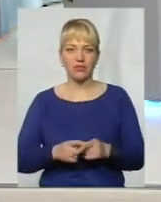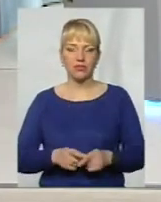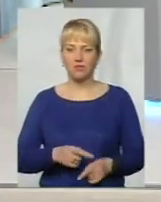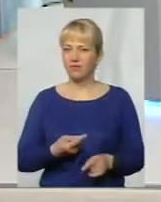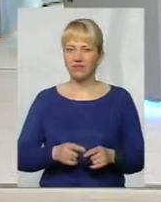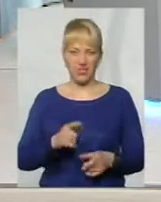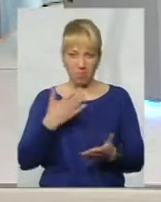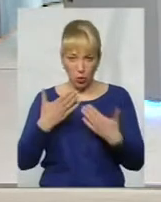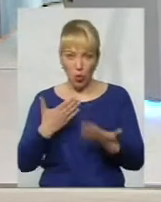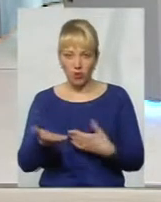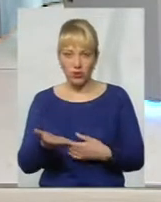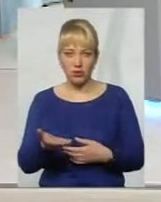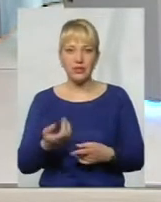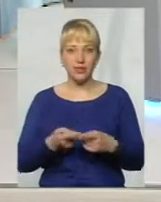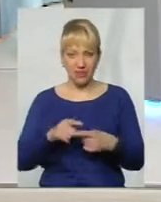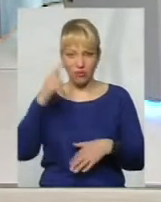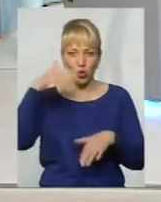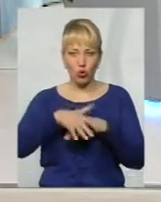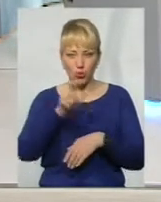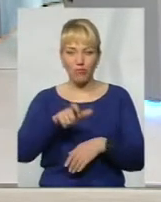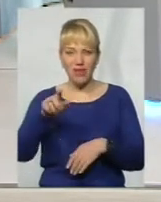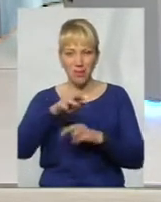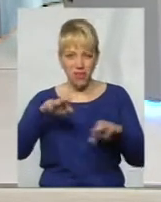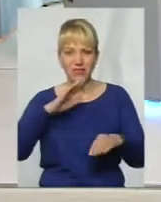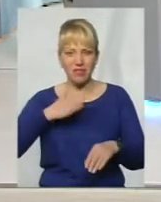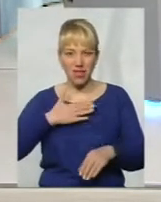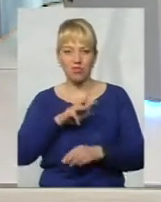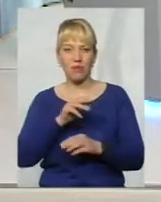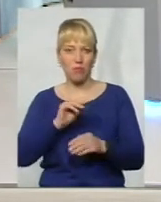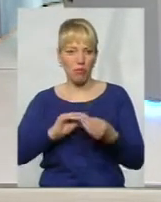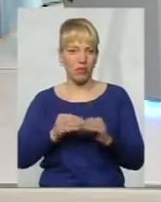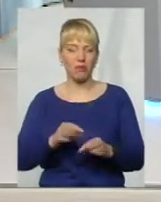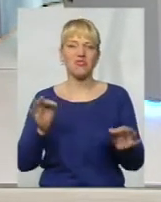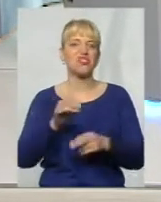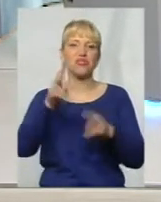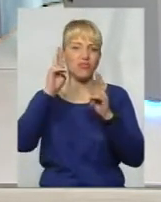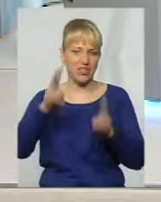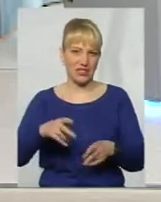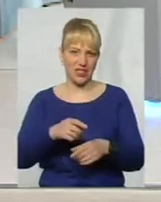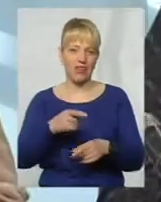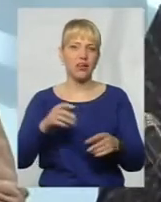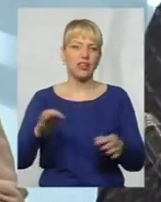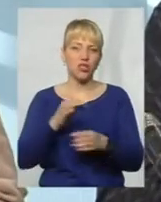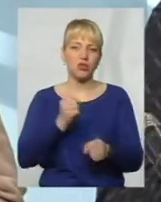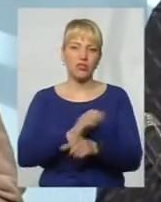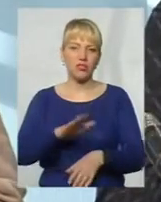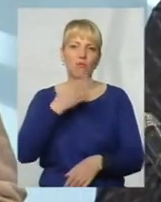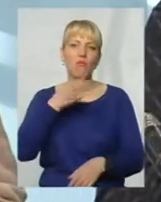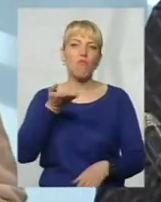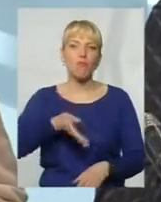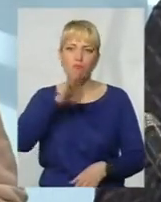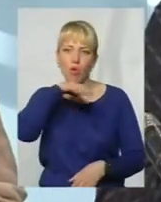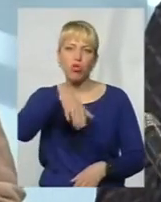Це підход? Це він розуміє наші проблеми? Та нічого він не зробив. Одна тільки болтовня